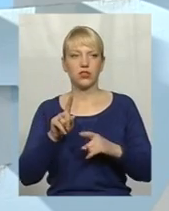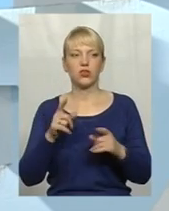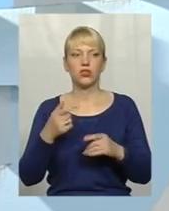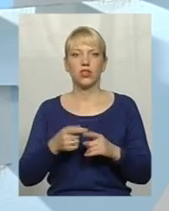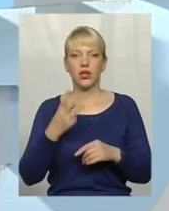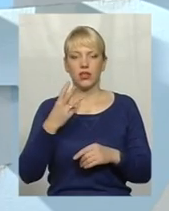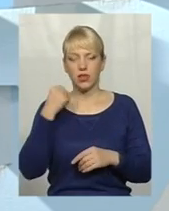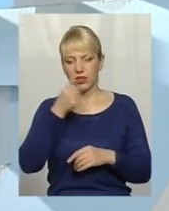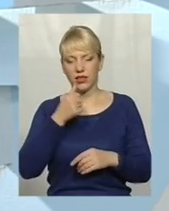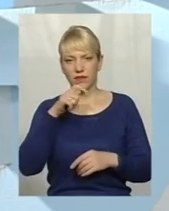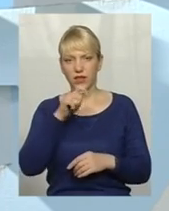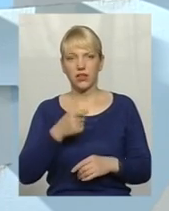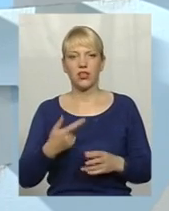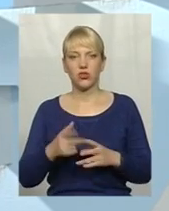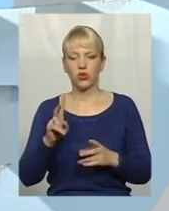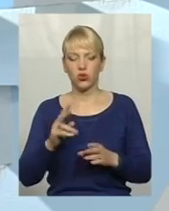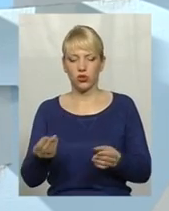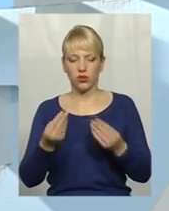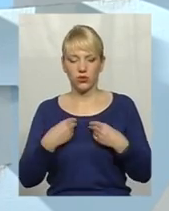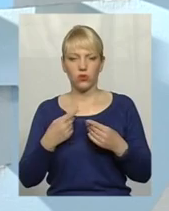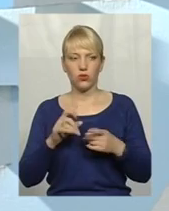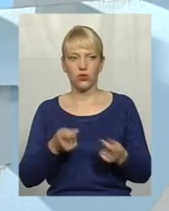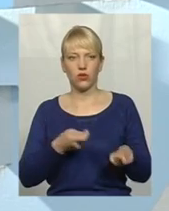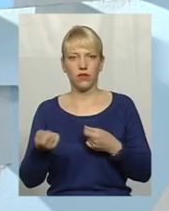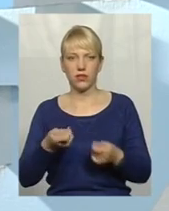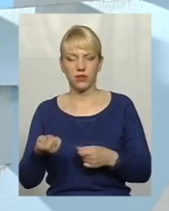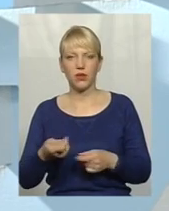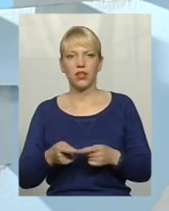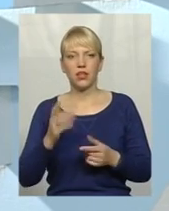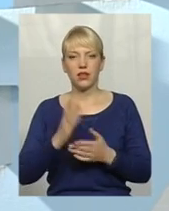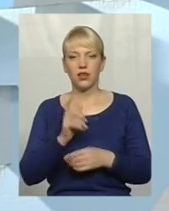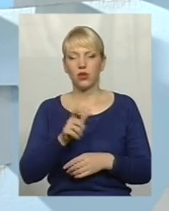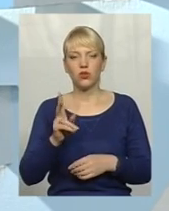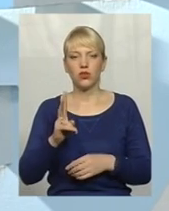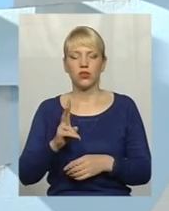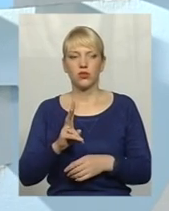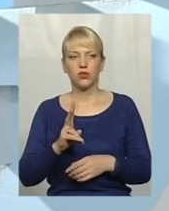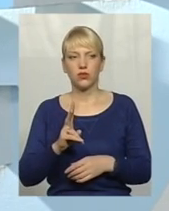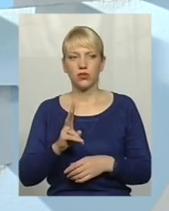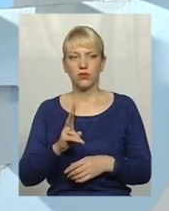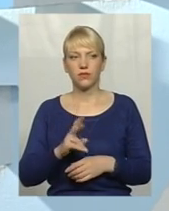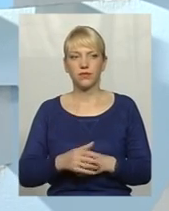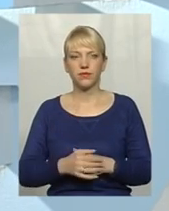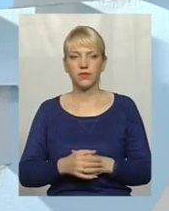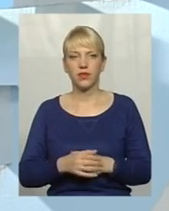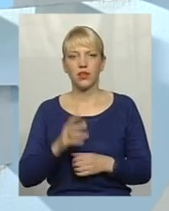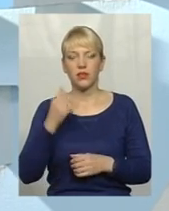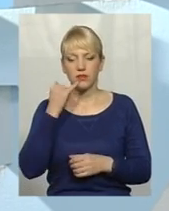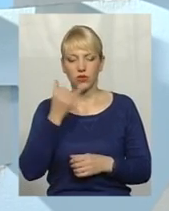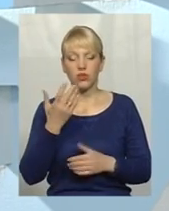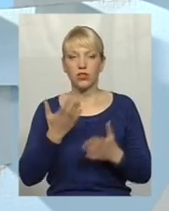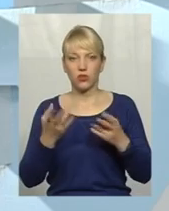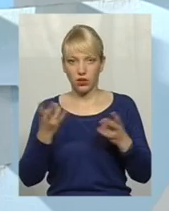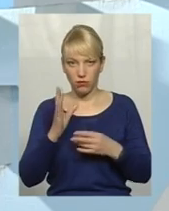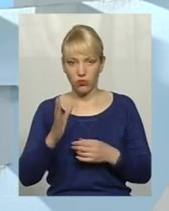рік війна, знають, що дадуть, то довеземо. Є люди, просто, яким дзвониш, і вони самі кажуть, якщо треба